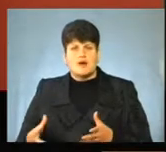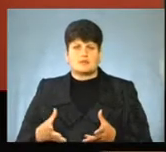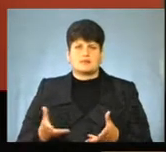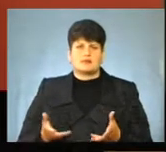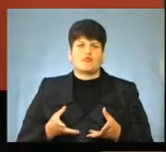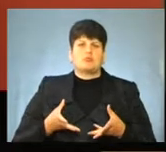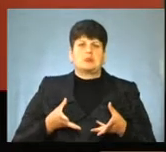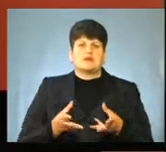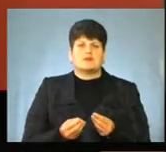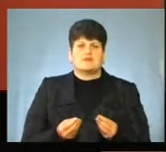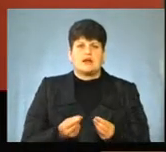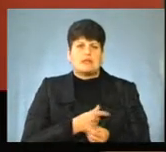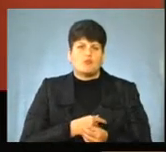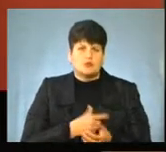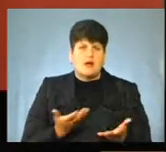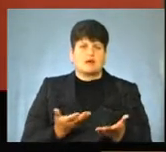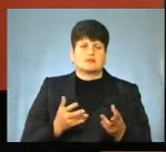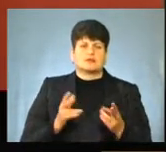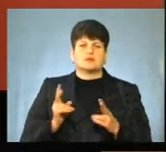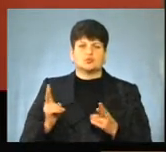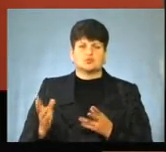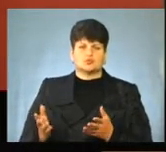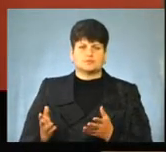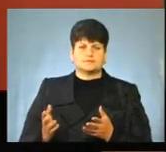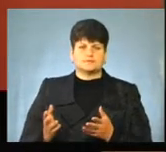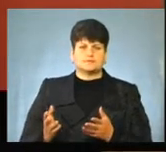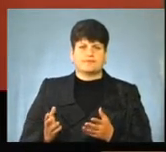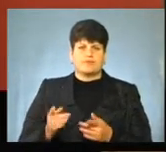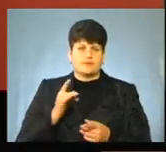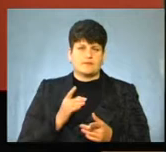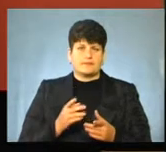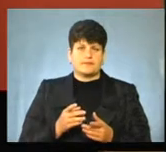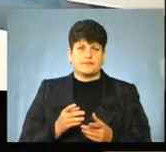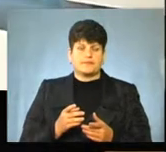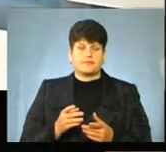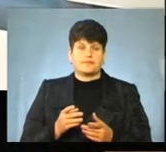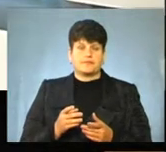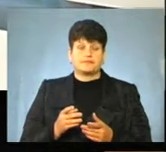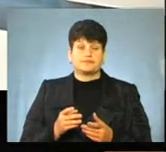через своє депутатське представництво у Раді громади?